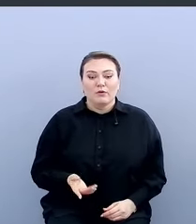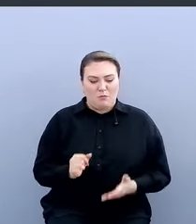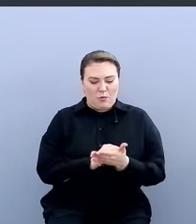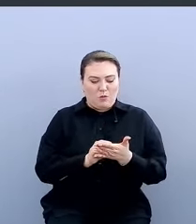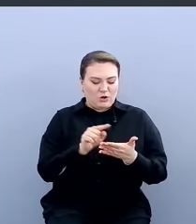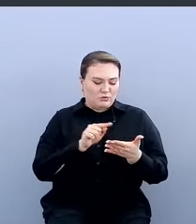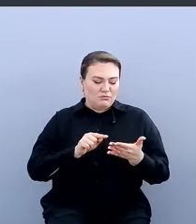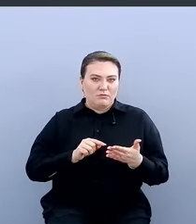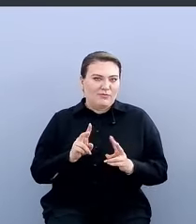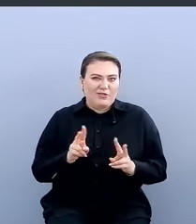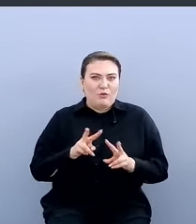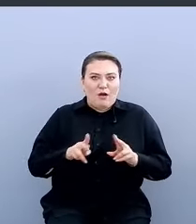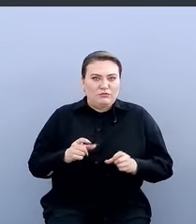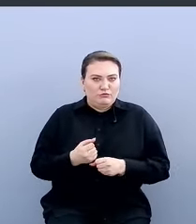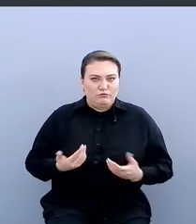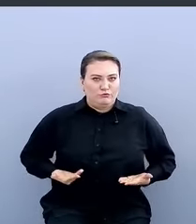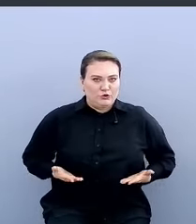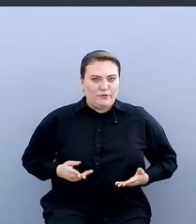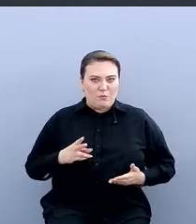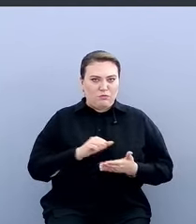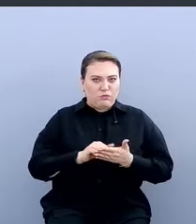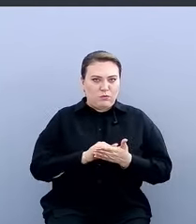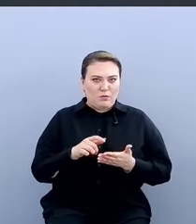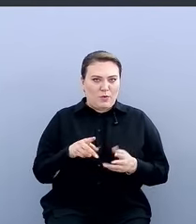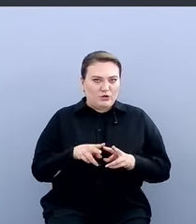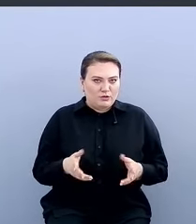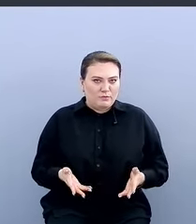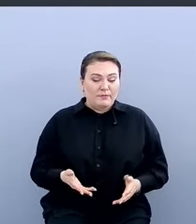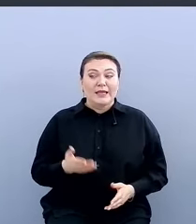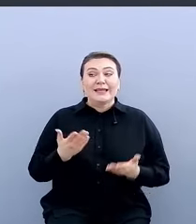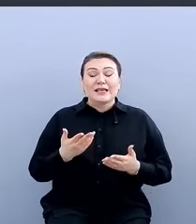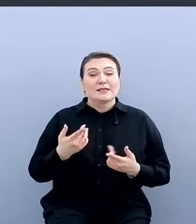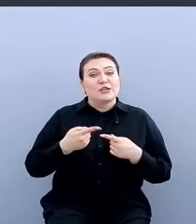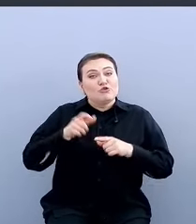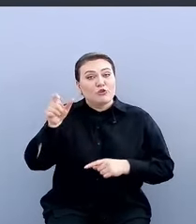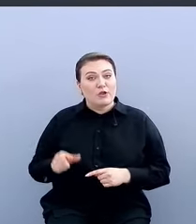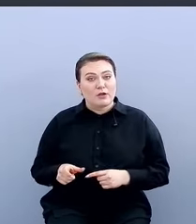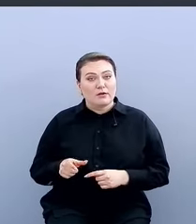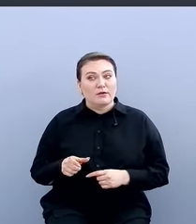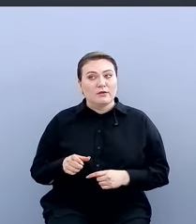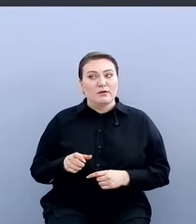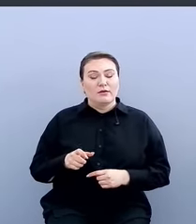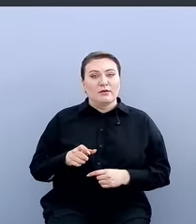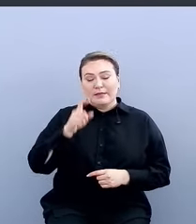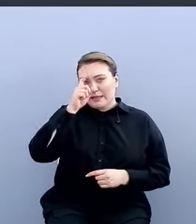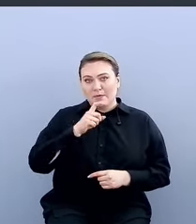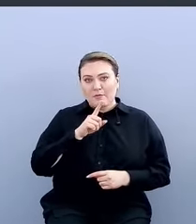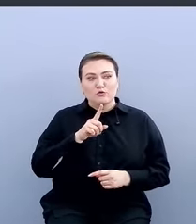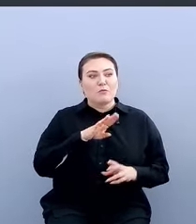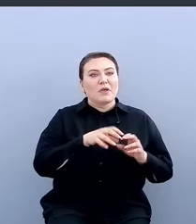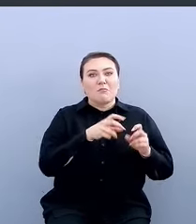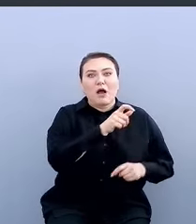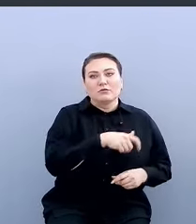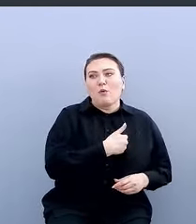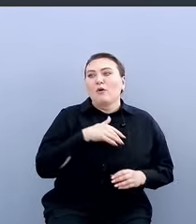бумажкам никто не живет. И если инженеры не понимают, что ты от них хочешь, зачем ты